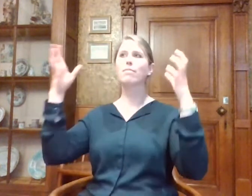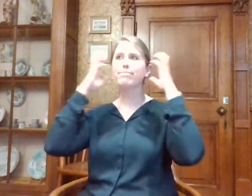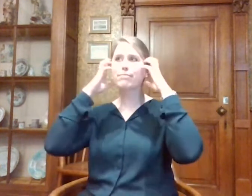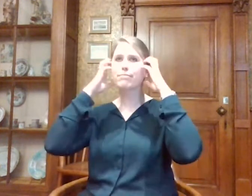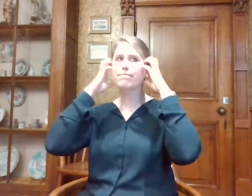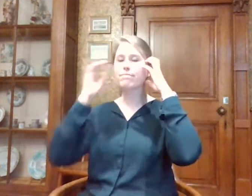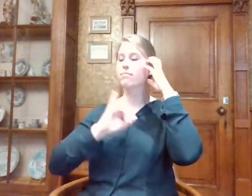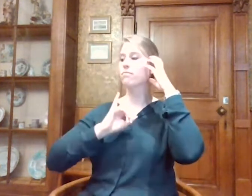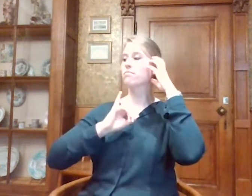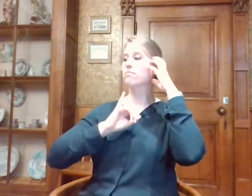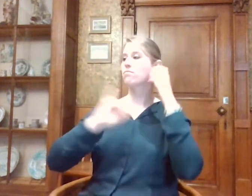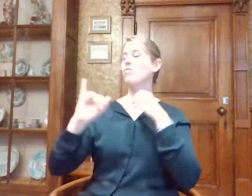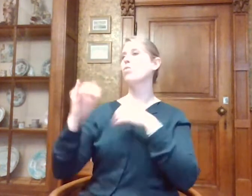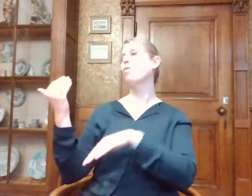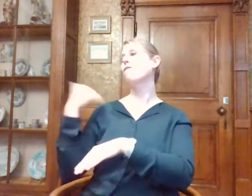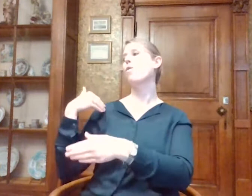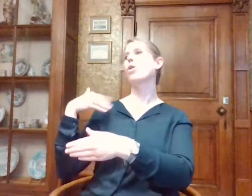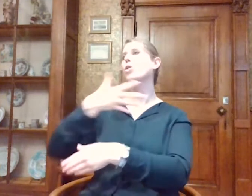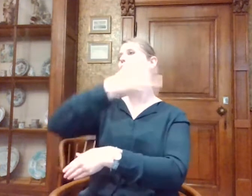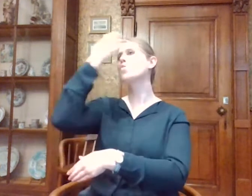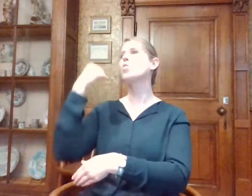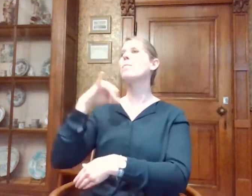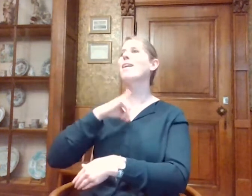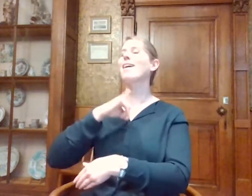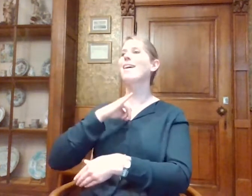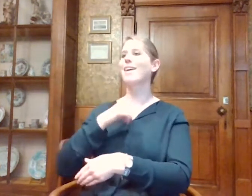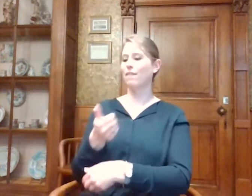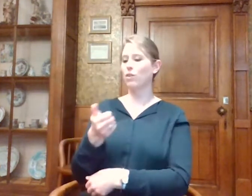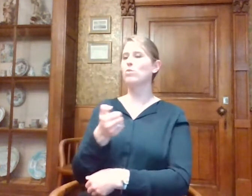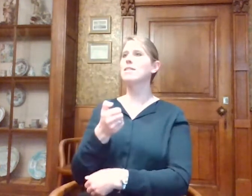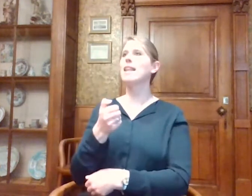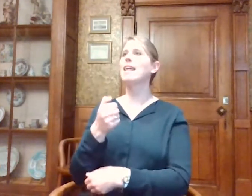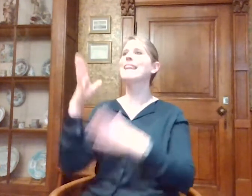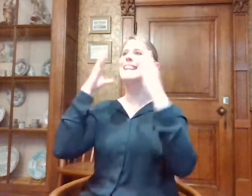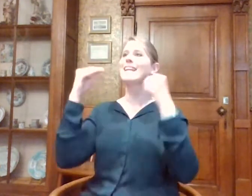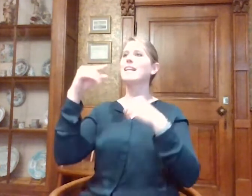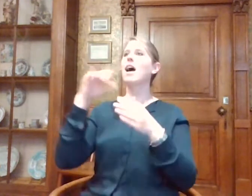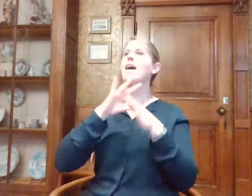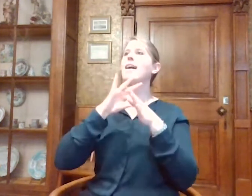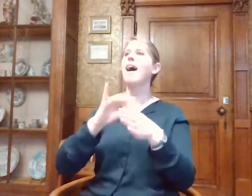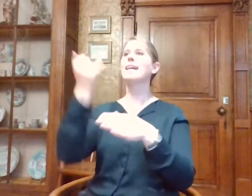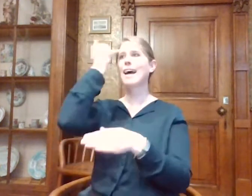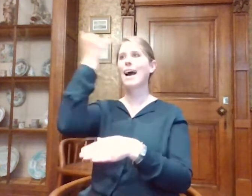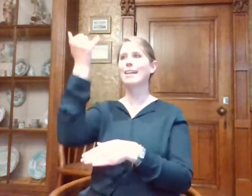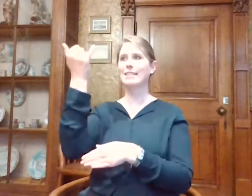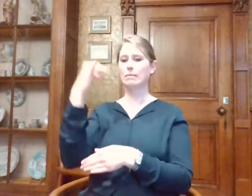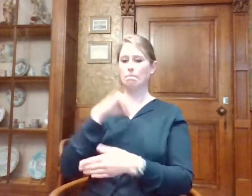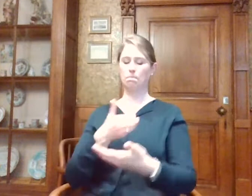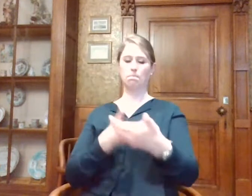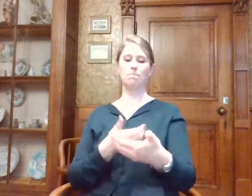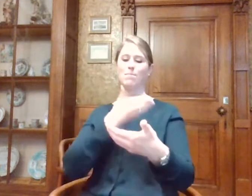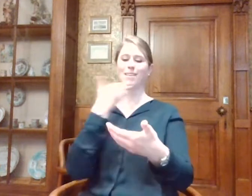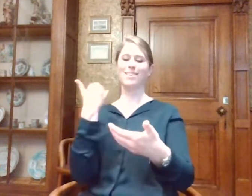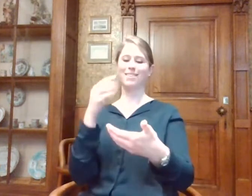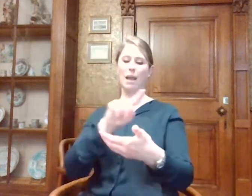vorige zomer hadden wij toestelletjes van de Nederlandse firma GuideID. Maar dat waren eigenlijk toestelletjes waarop dat geen beeld was.